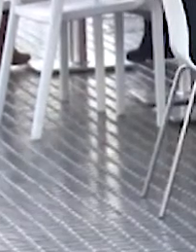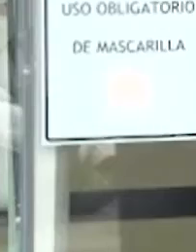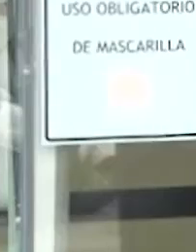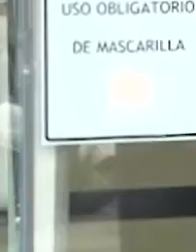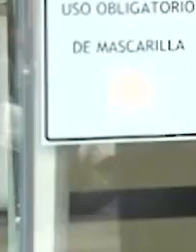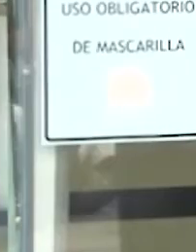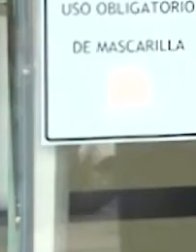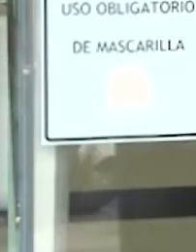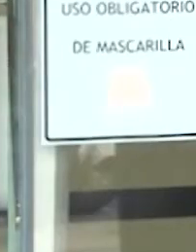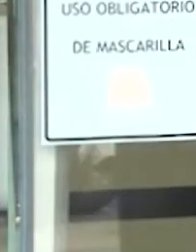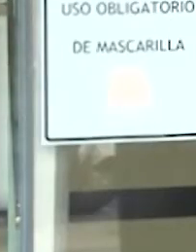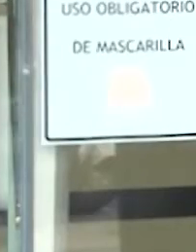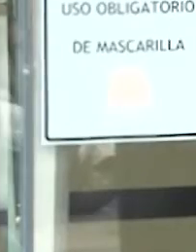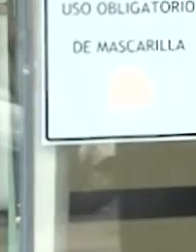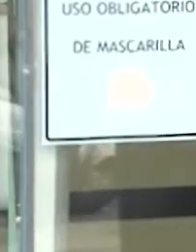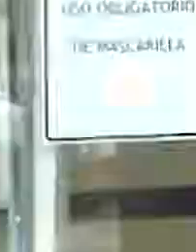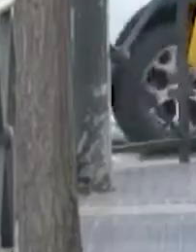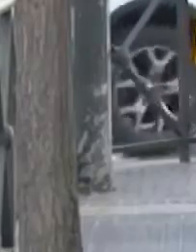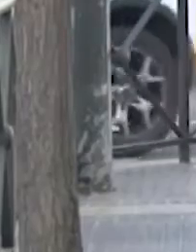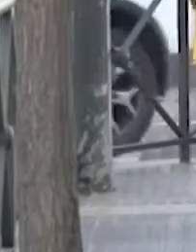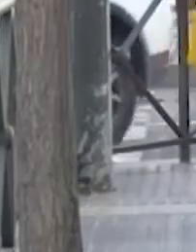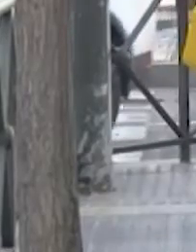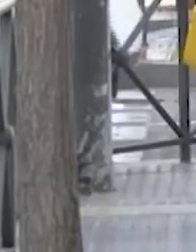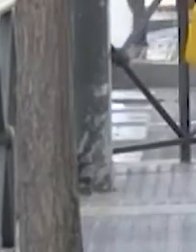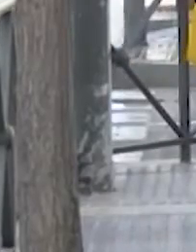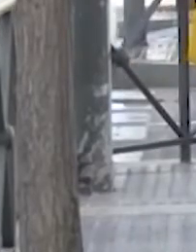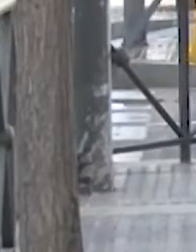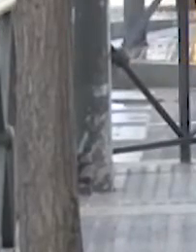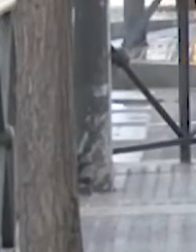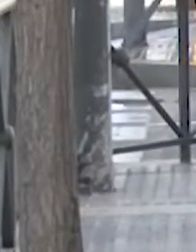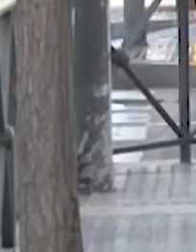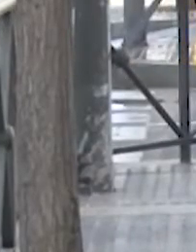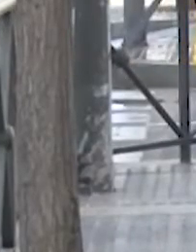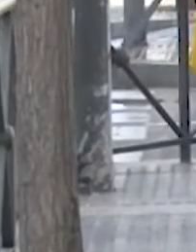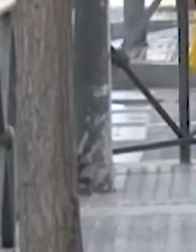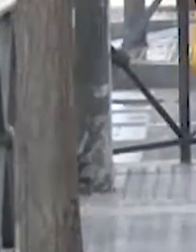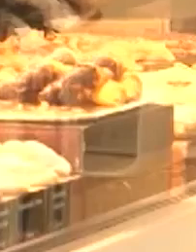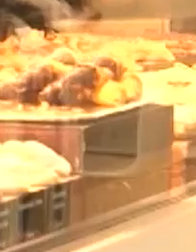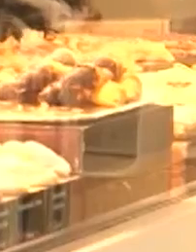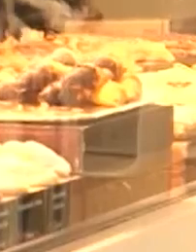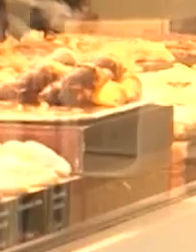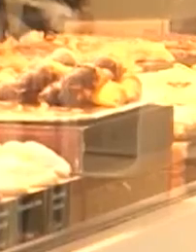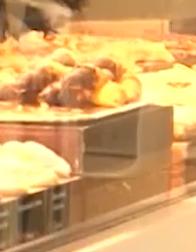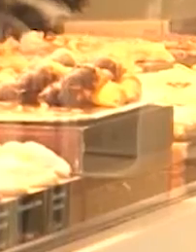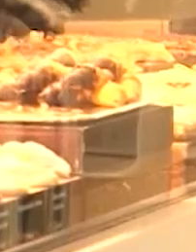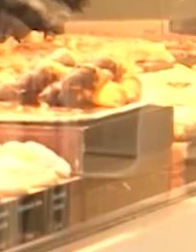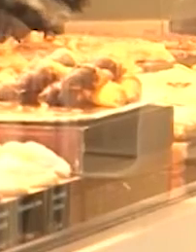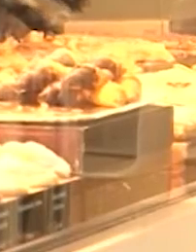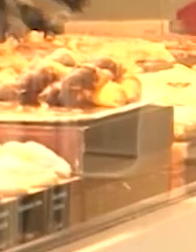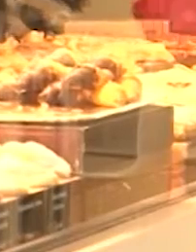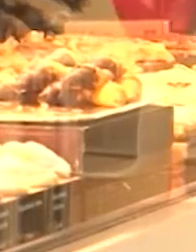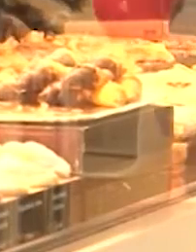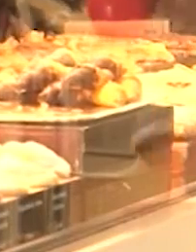persones reunides, mentre que s'arresta de Silla i a Formentera es de 10. Una decisió que en Armengol ha qualificat de dura però